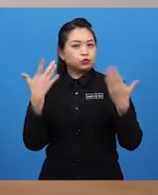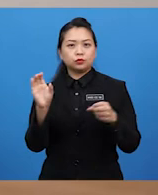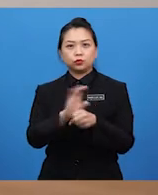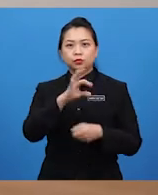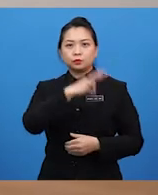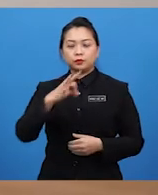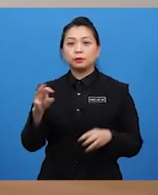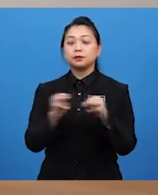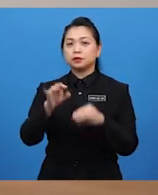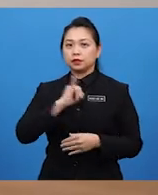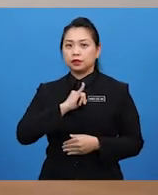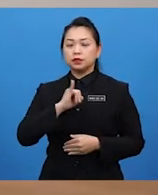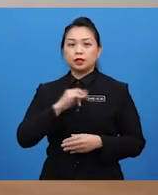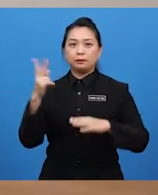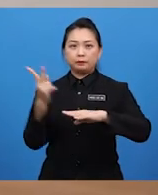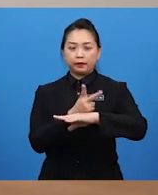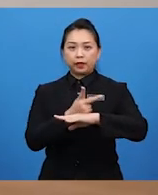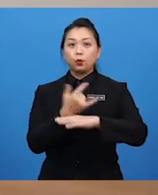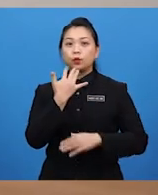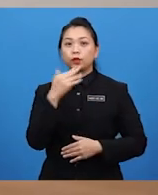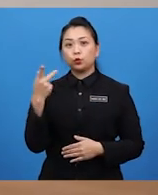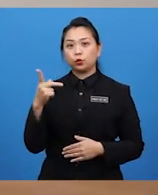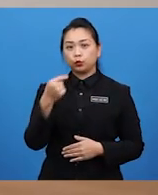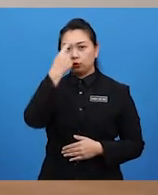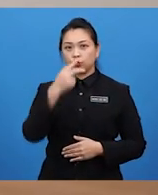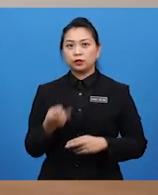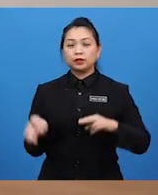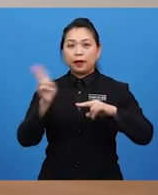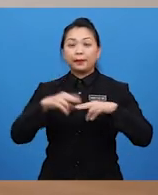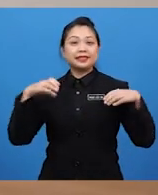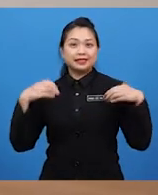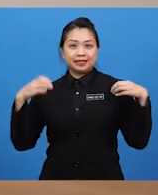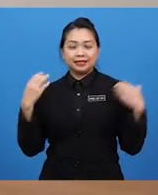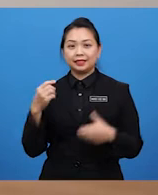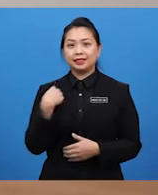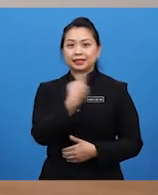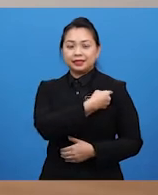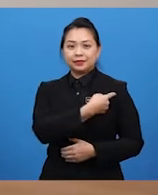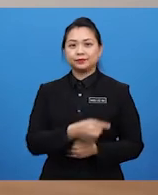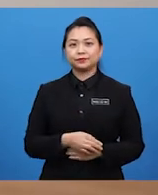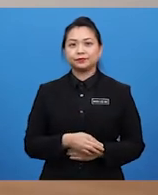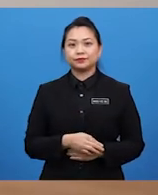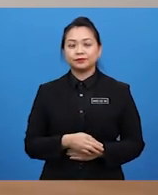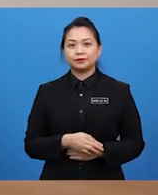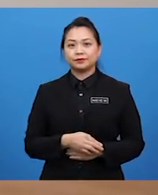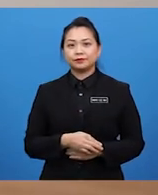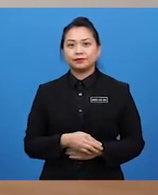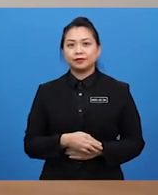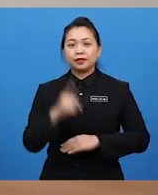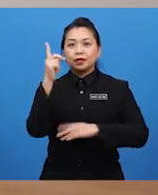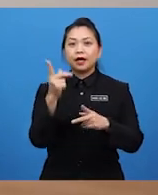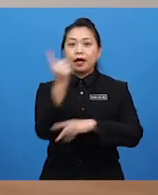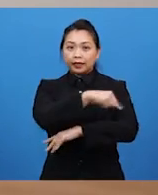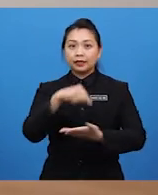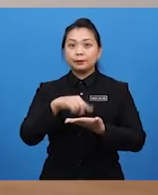hari ini. Seperti saya pula, saya memakai pakaian warna kuning untuk menambahkan keceriaan kita dalam episod kali ini. Episod tentang apa itu, Cikgu